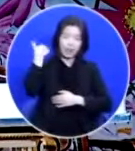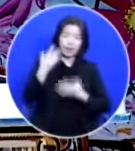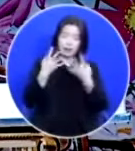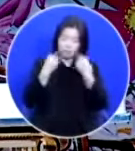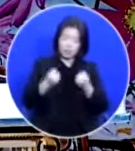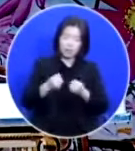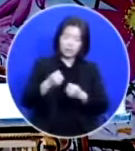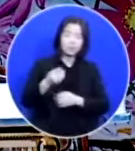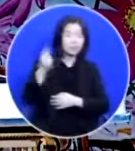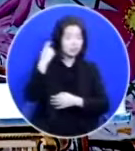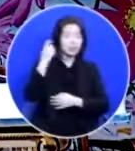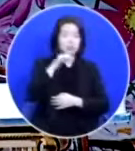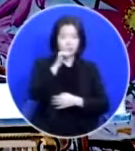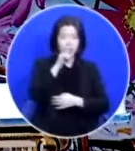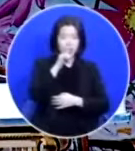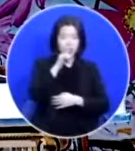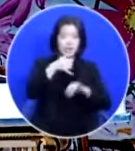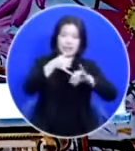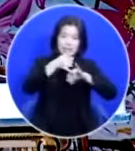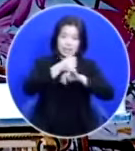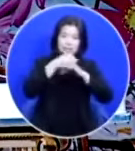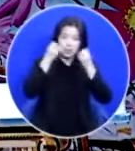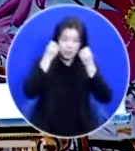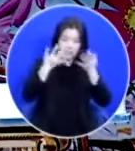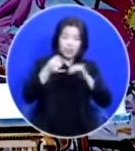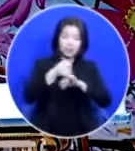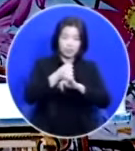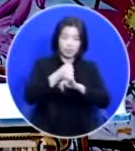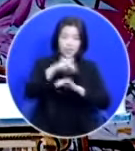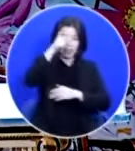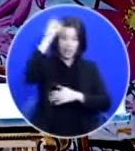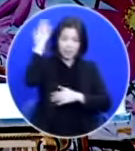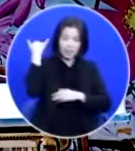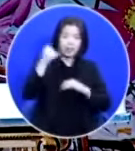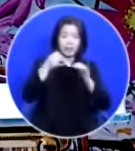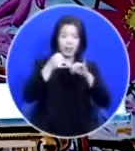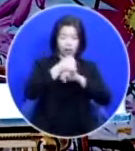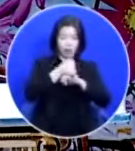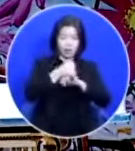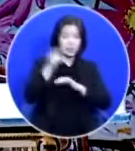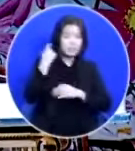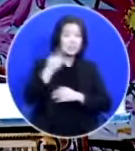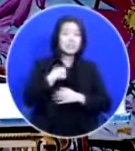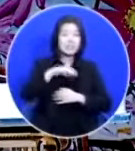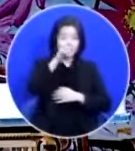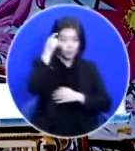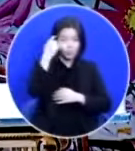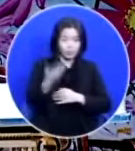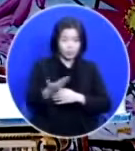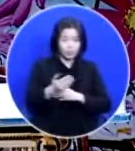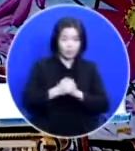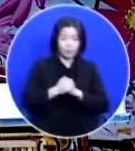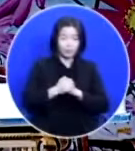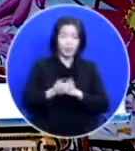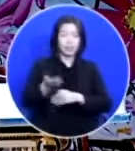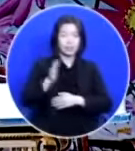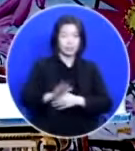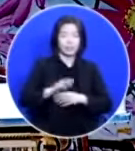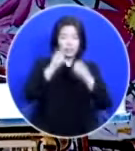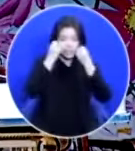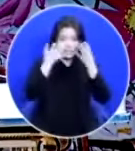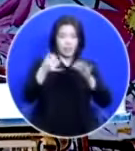새 언약과 옛 언약 들어보신 기억이 있으시죠 그런데 새